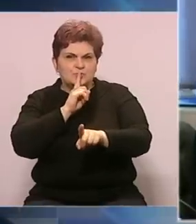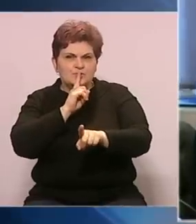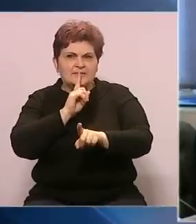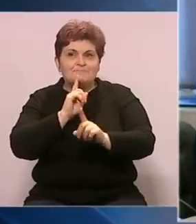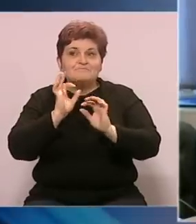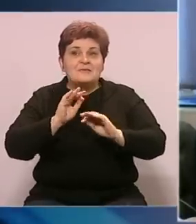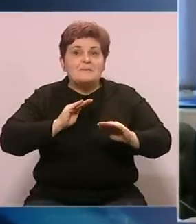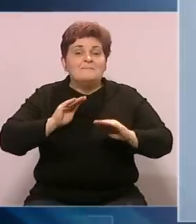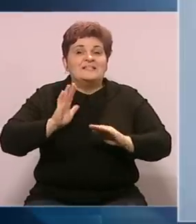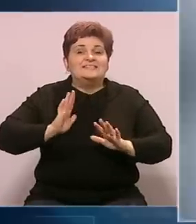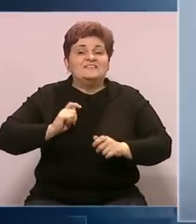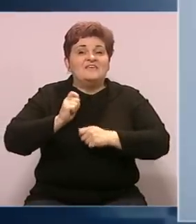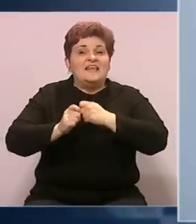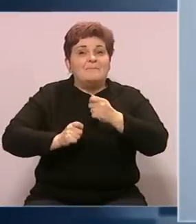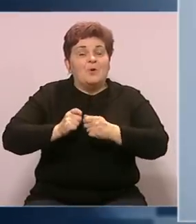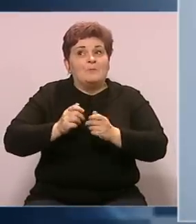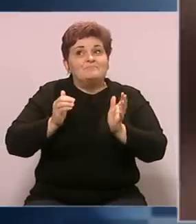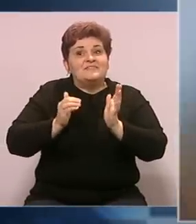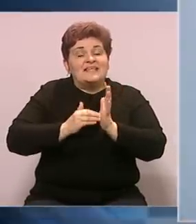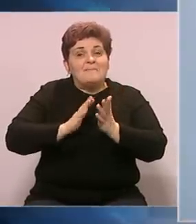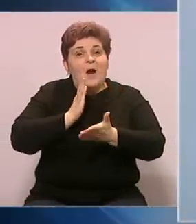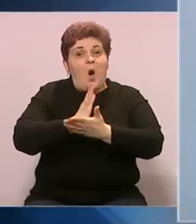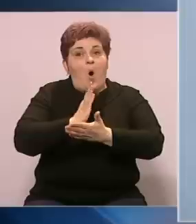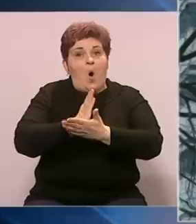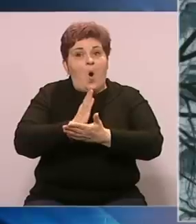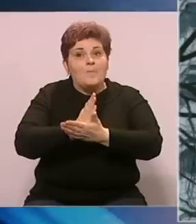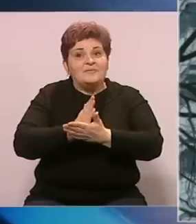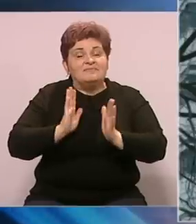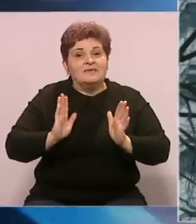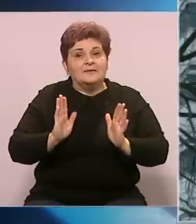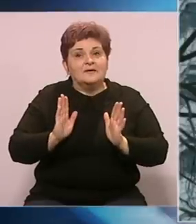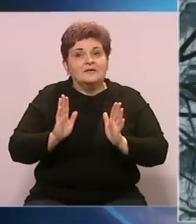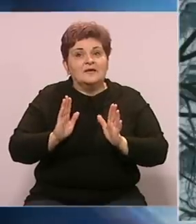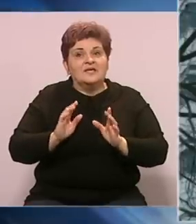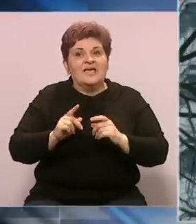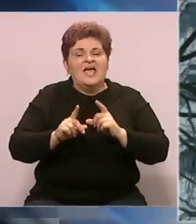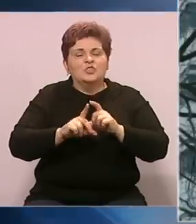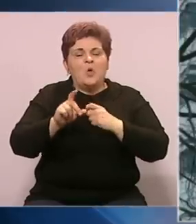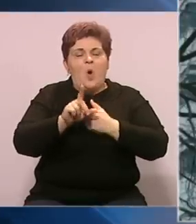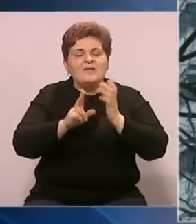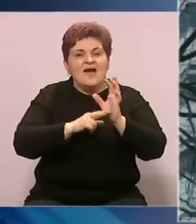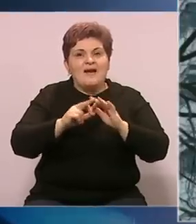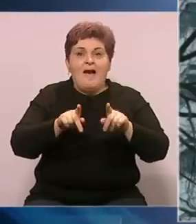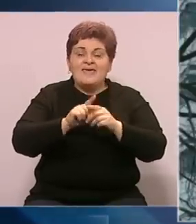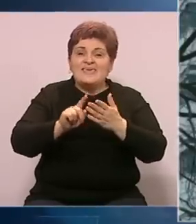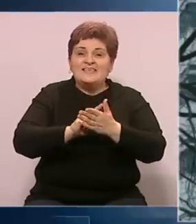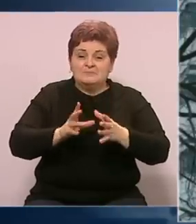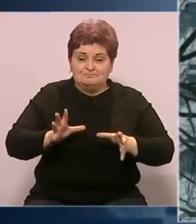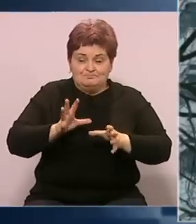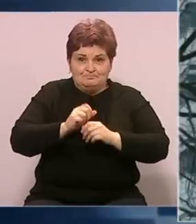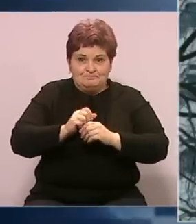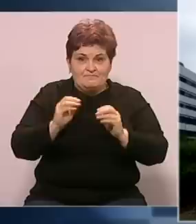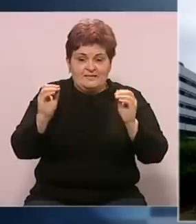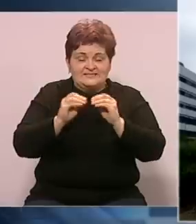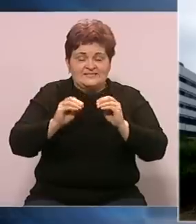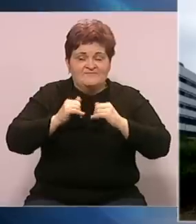kandidat za ministar civilnih poslova bi nezanično trebao pripasti savjetnici Dragana Čovića Tonki Krešić i dok se istovremeno privodi pri kraju saste